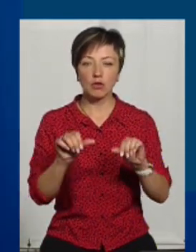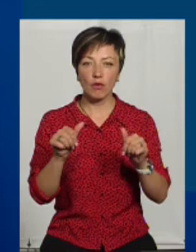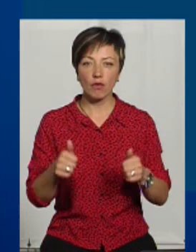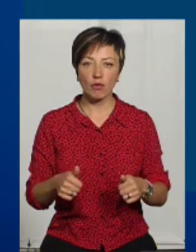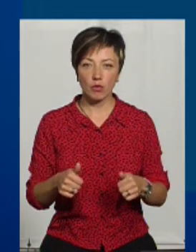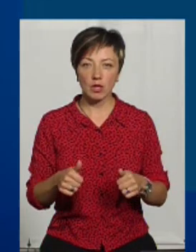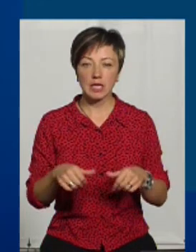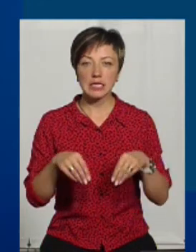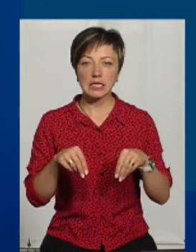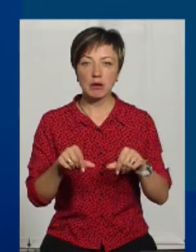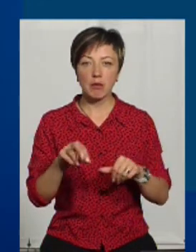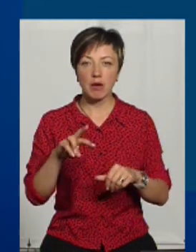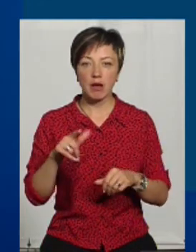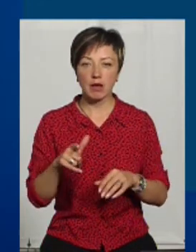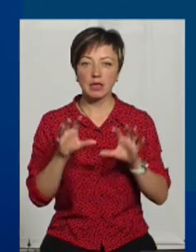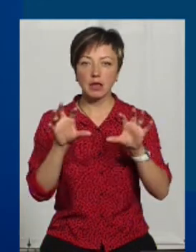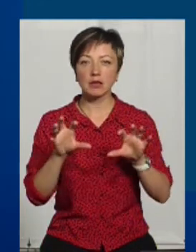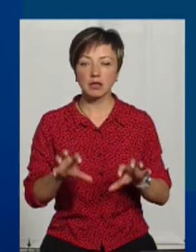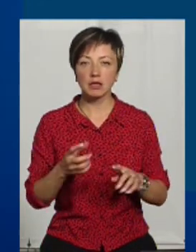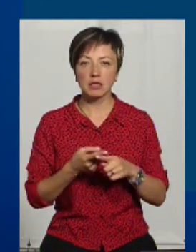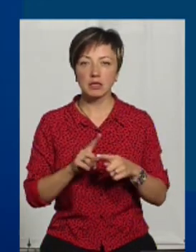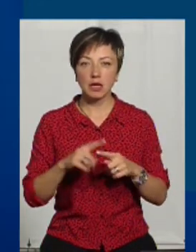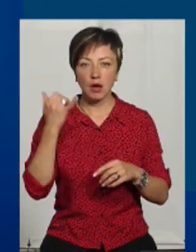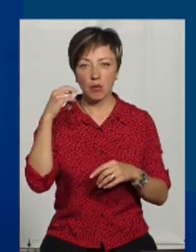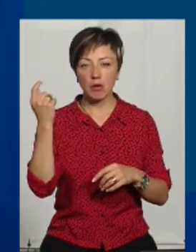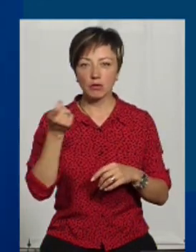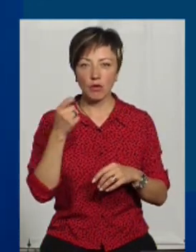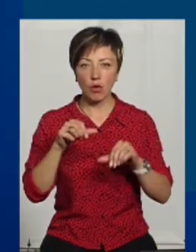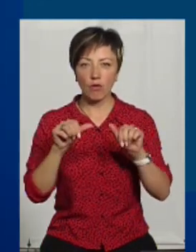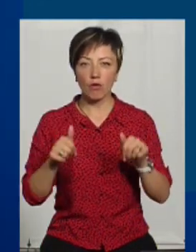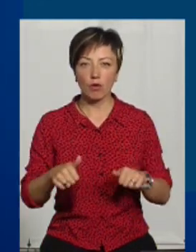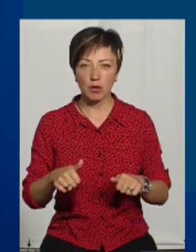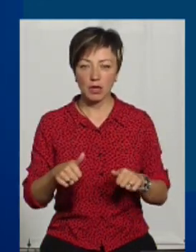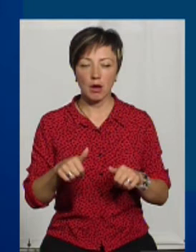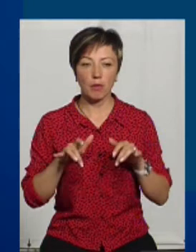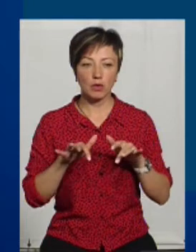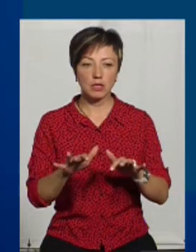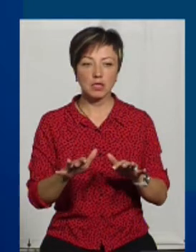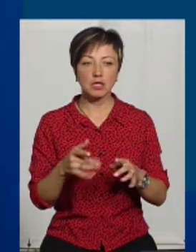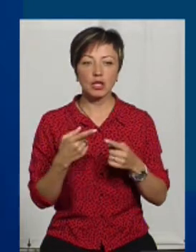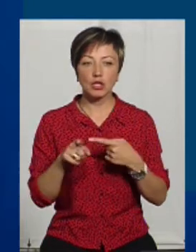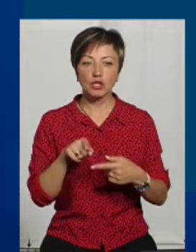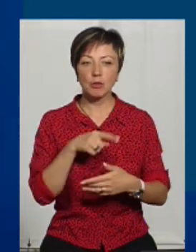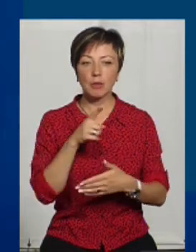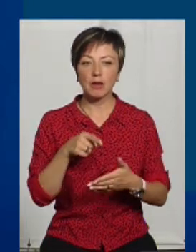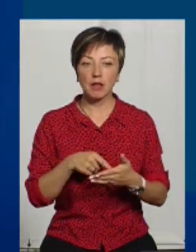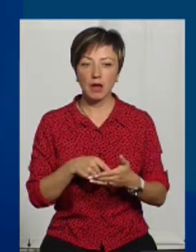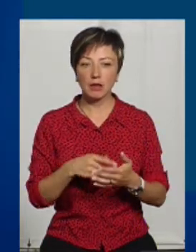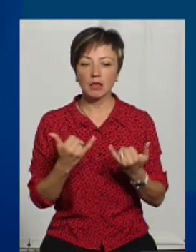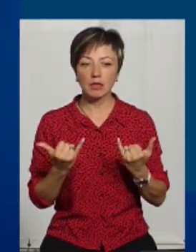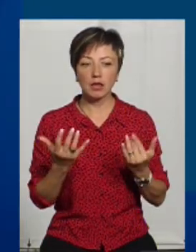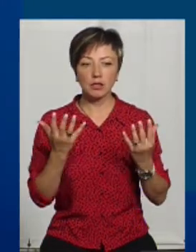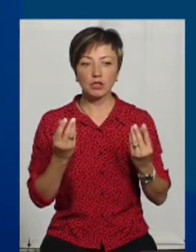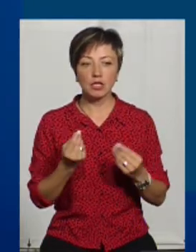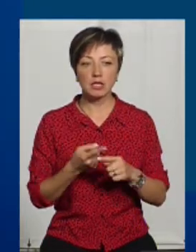земель. Легалізації цих пасовищ оформлення, процес їх оформлення. Інше питання, що на даний час